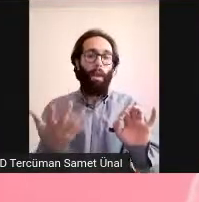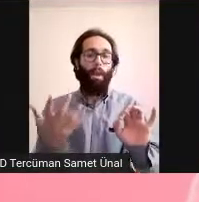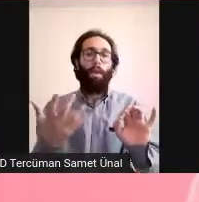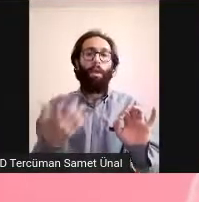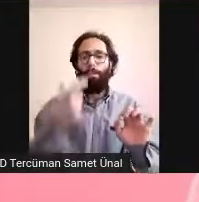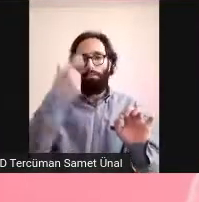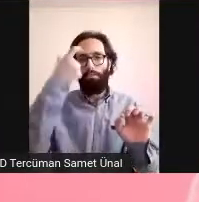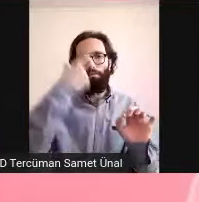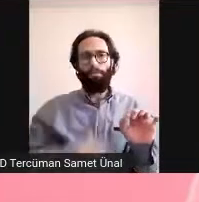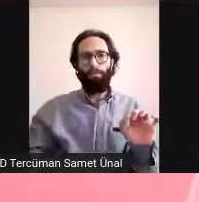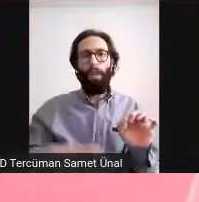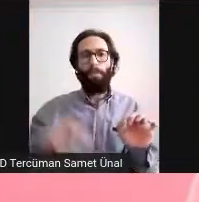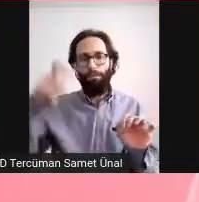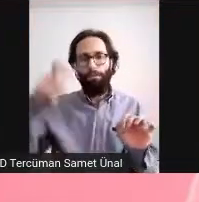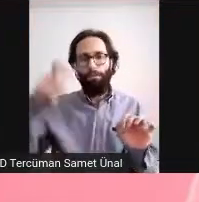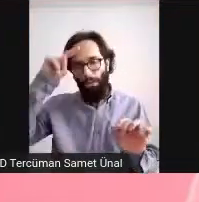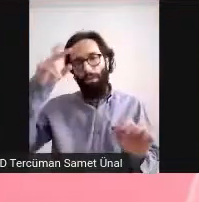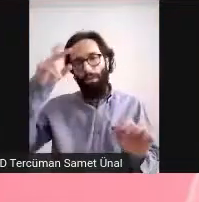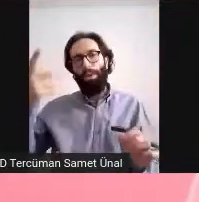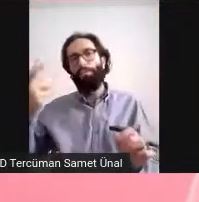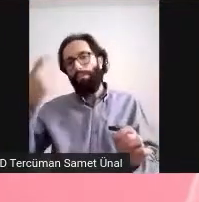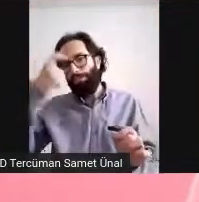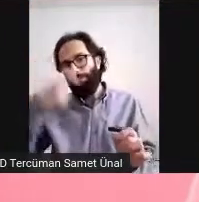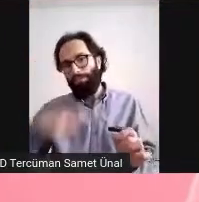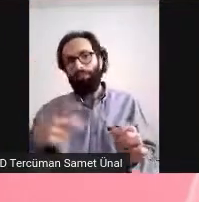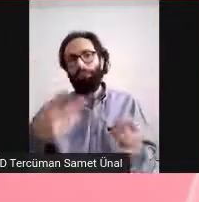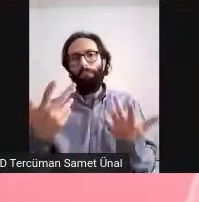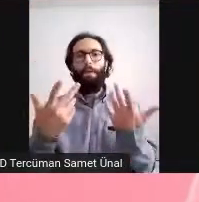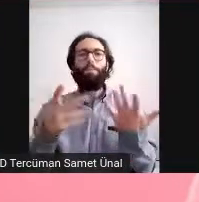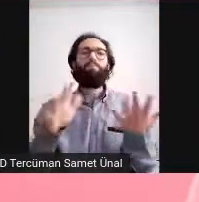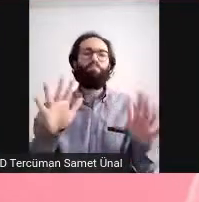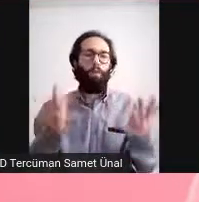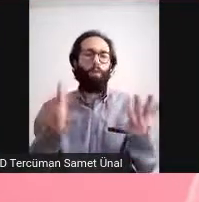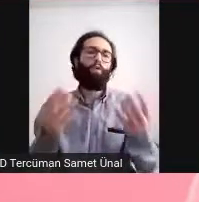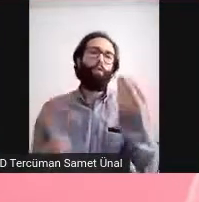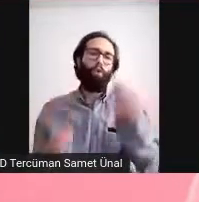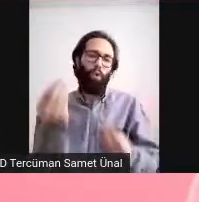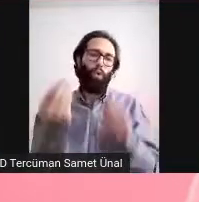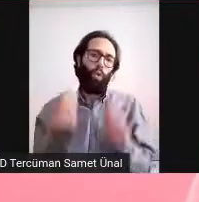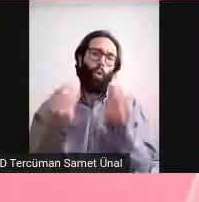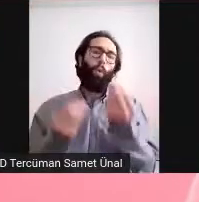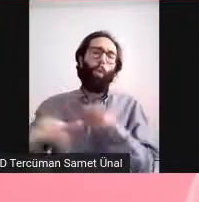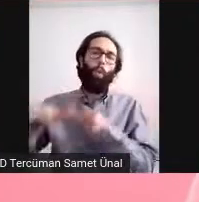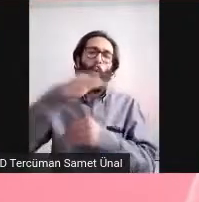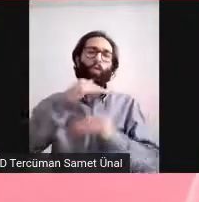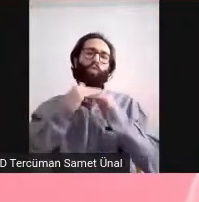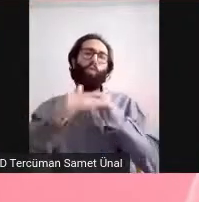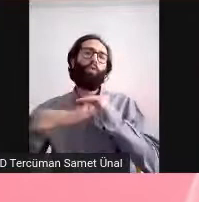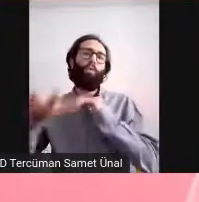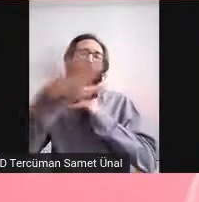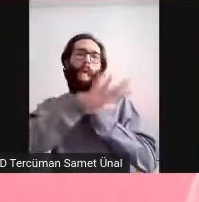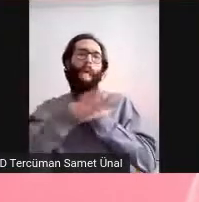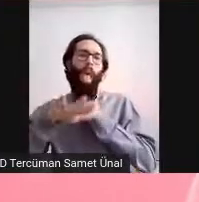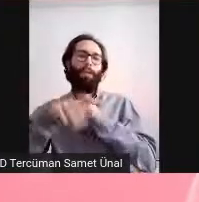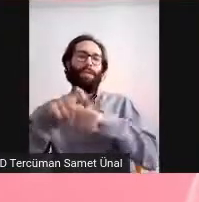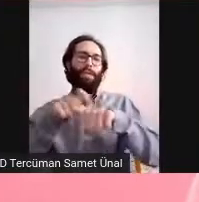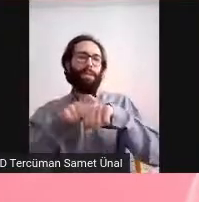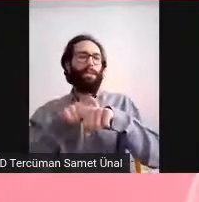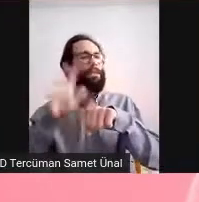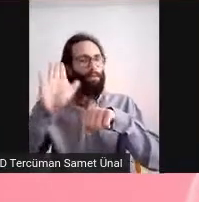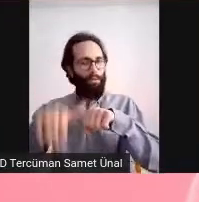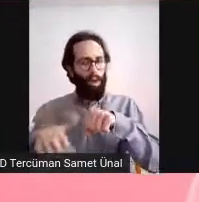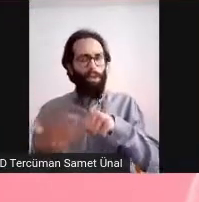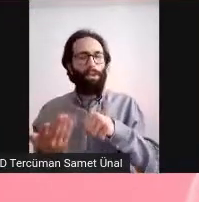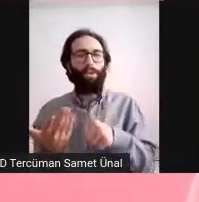Herkes ciddi bir şey altında. Stres altında. Ve toplumda tabii en